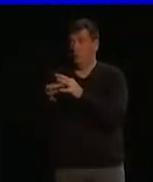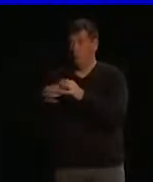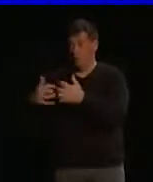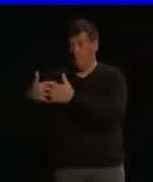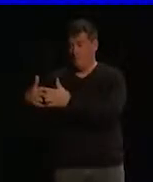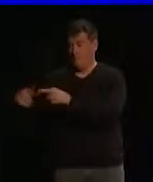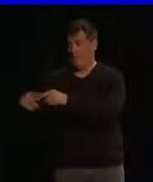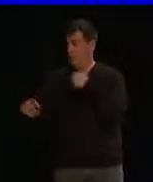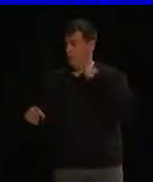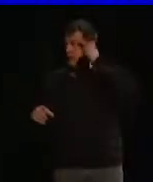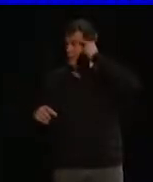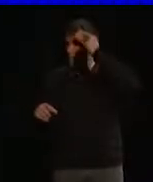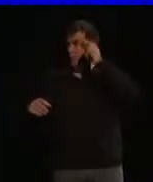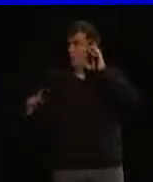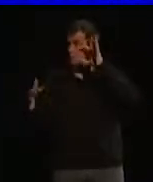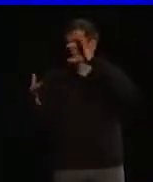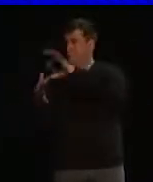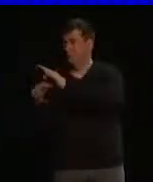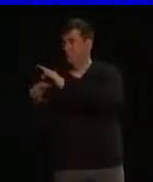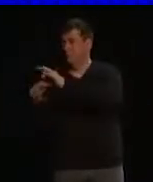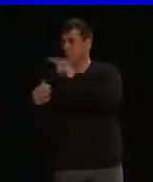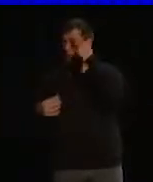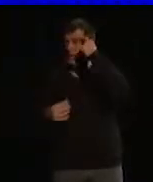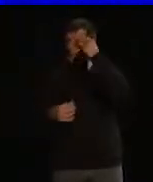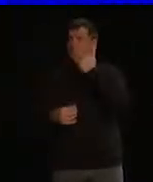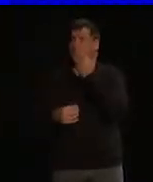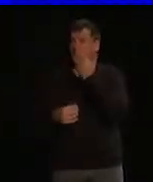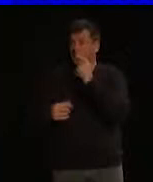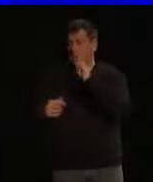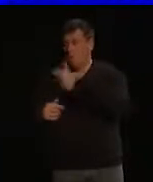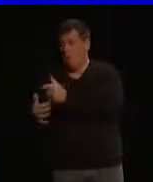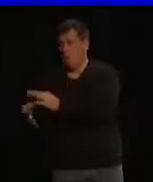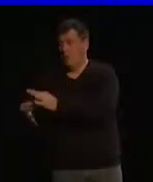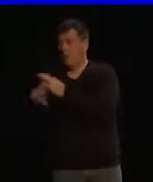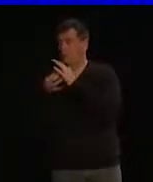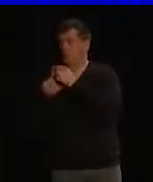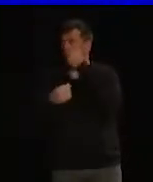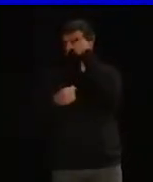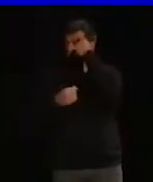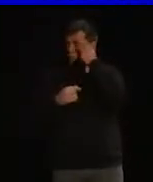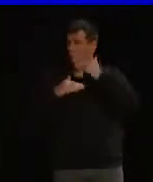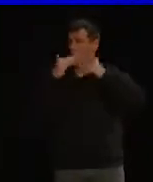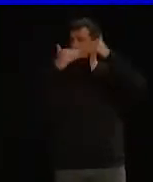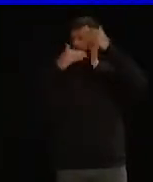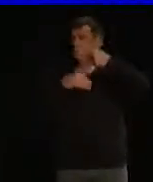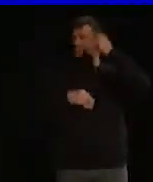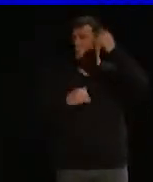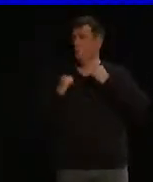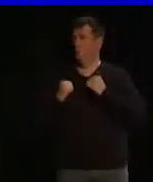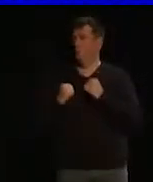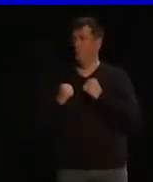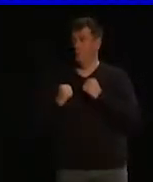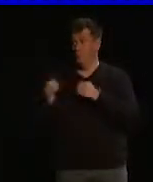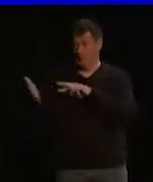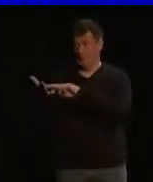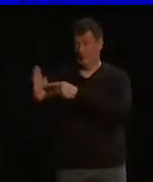est alors le prolongement de l'esprit. Elle comble ses lacunes, elle le rend plus performant. Si la technologie est bien faite, elle peut